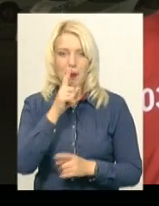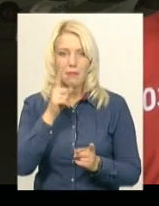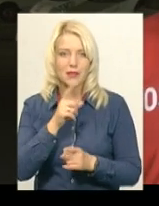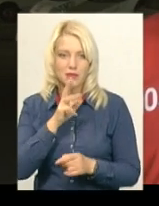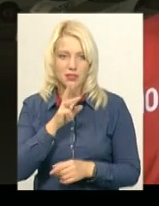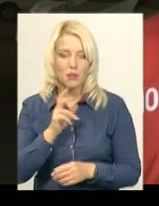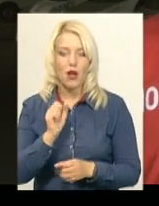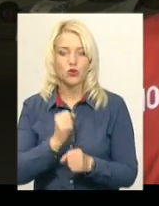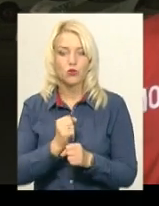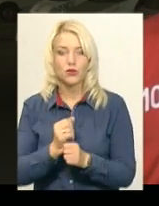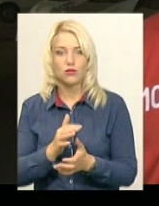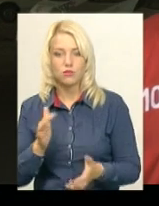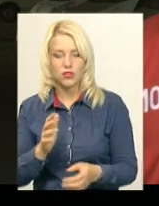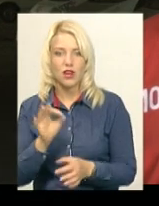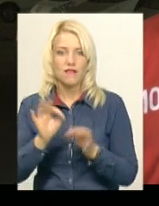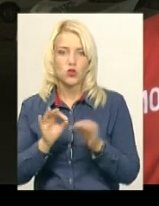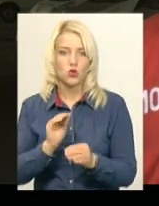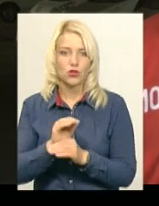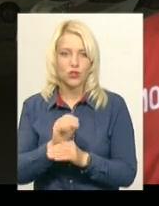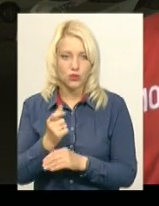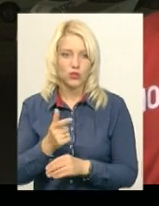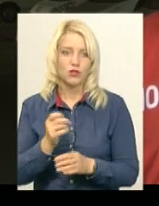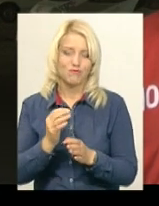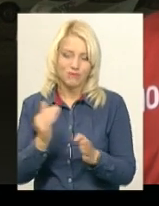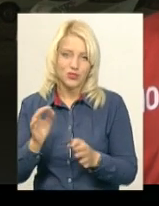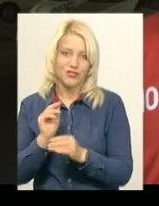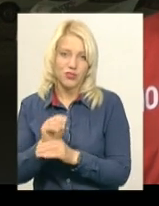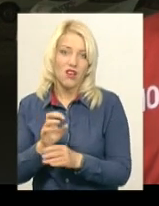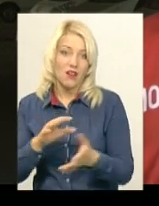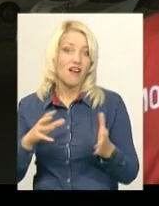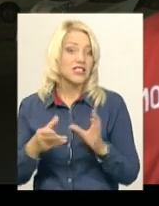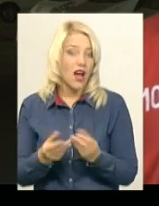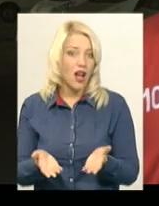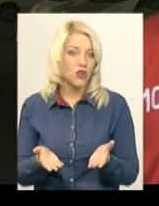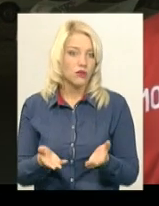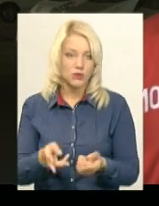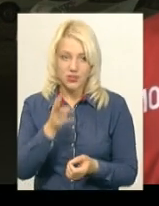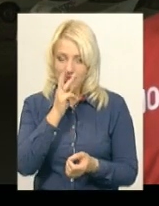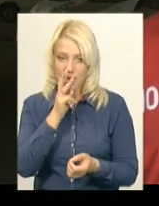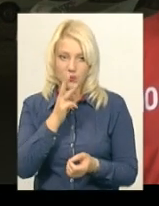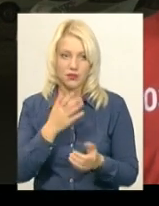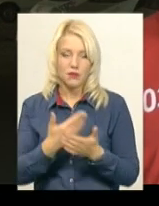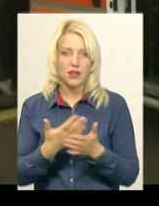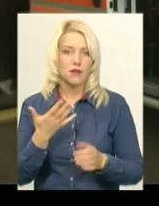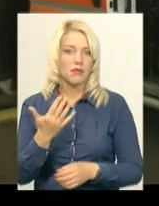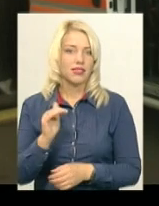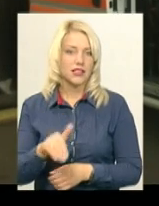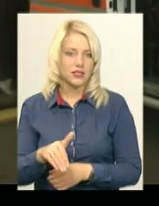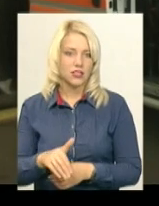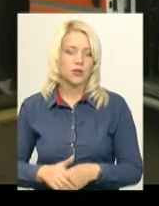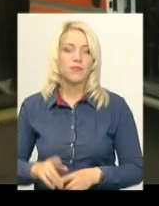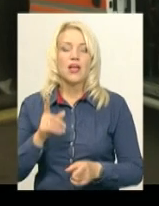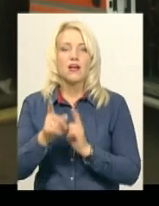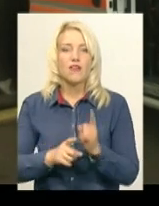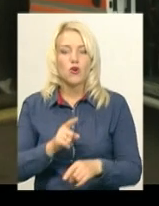більше, їм дають відсотки. Хто ще більше, тому дають трошки більше відсотки. А в загальному зарплати в одній має біля п'яти тисяч. Реформа